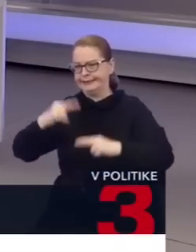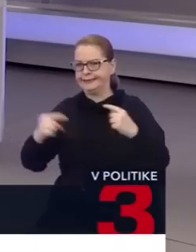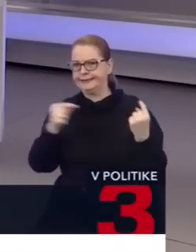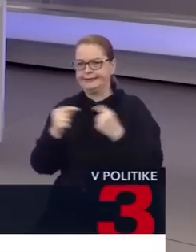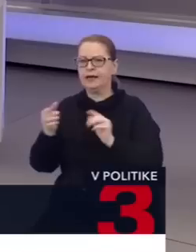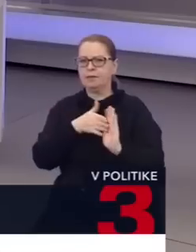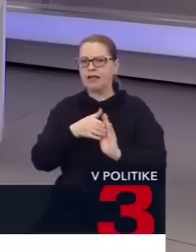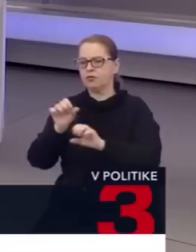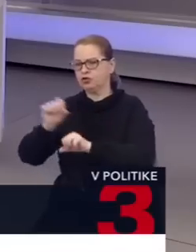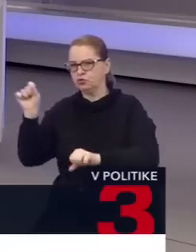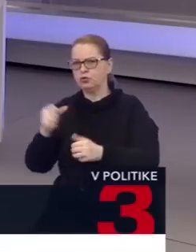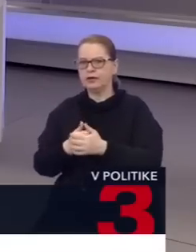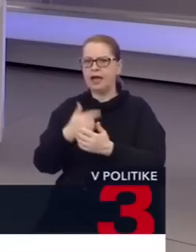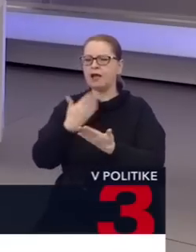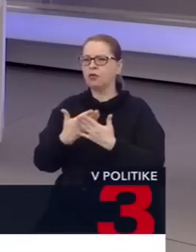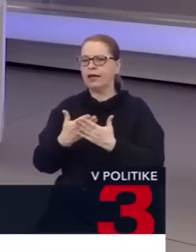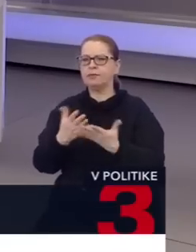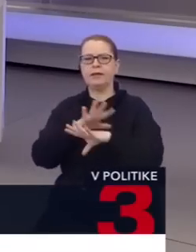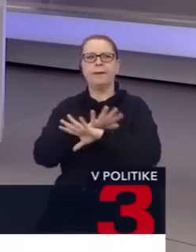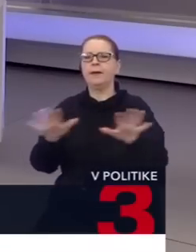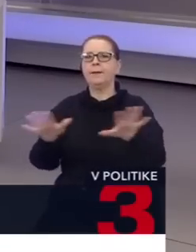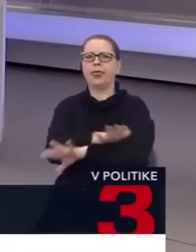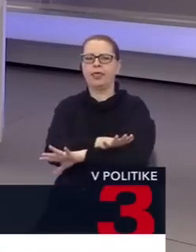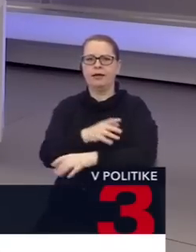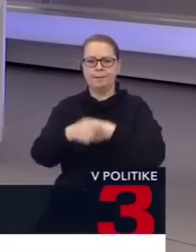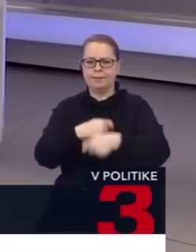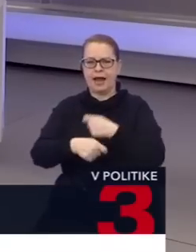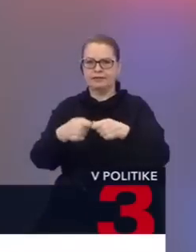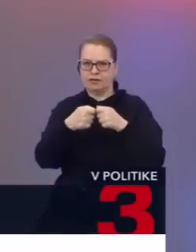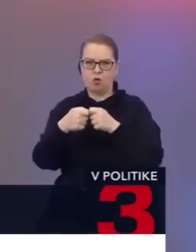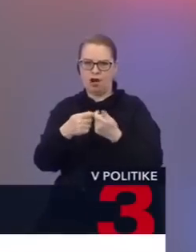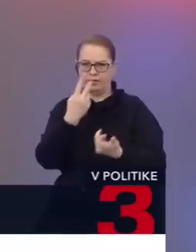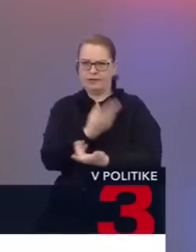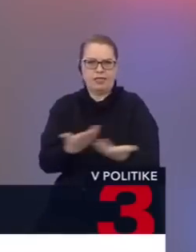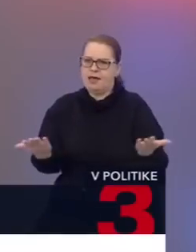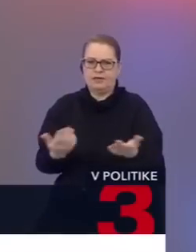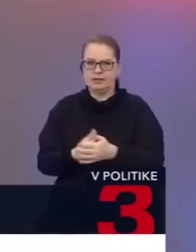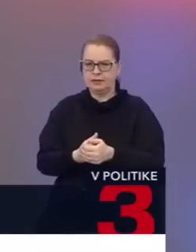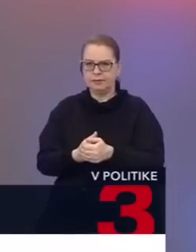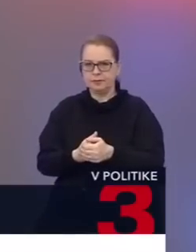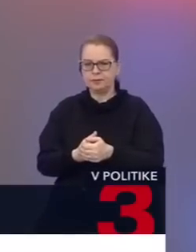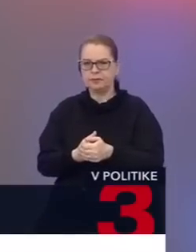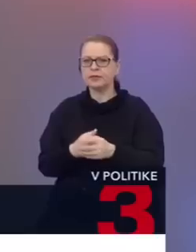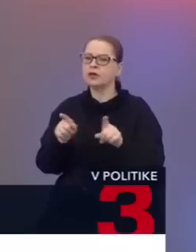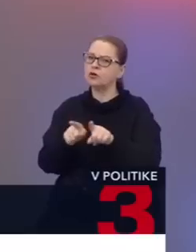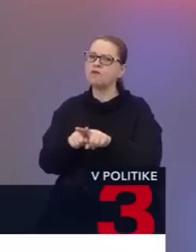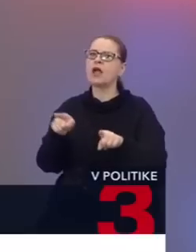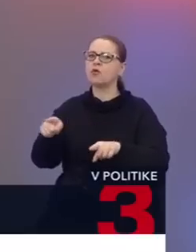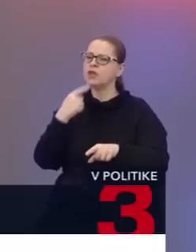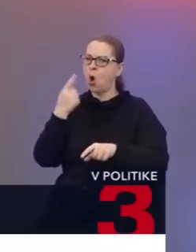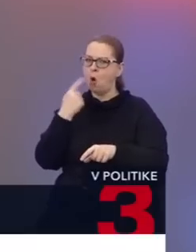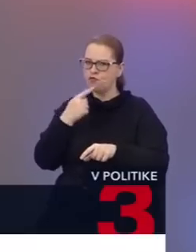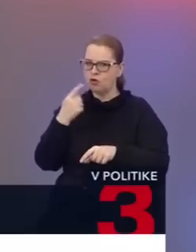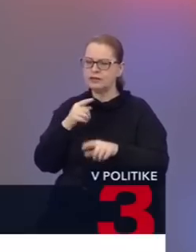Matovičom a Súlikom ako keby zanikla celá práca tej koalície. Zároveň sám hovoríte, že